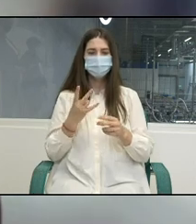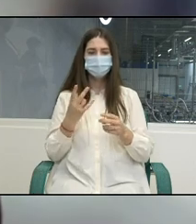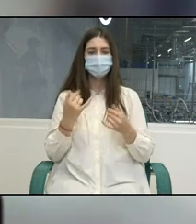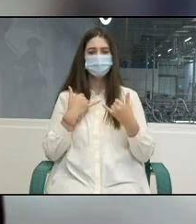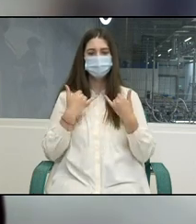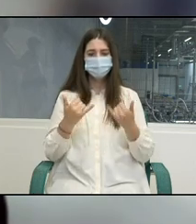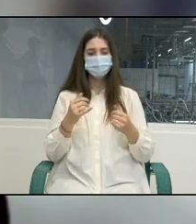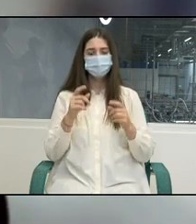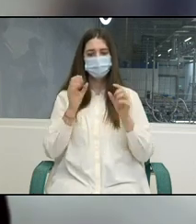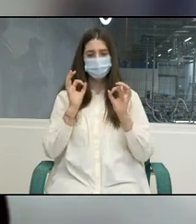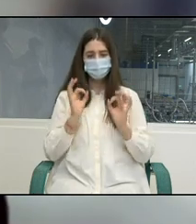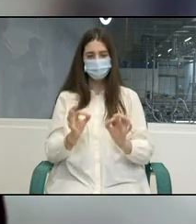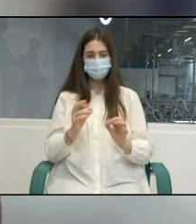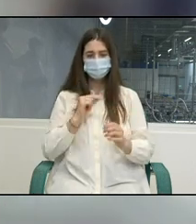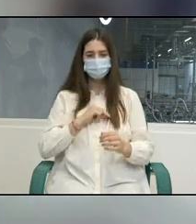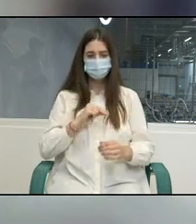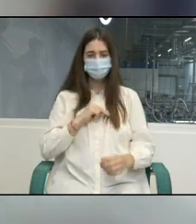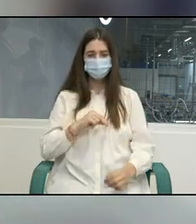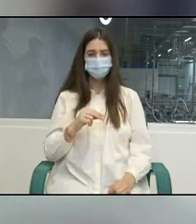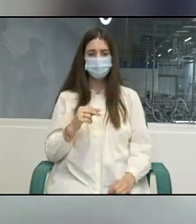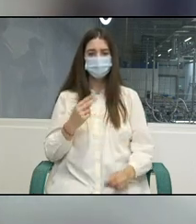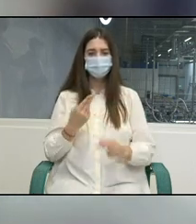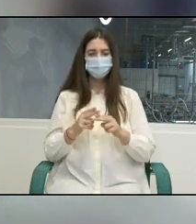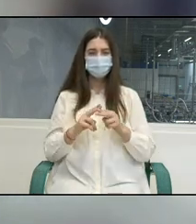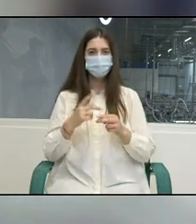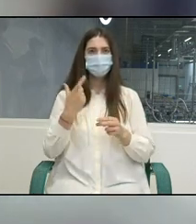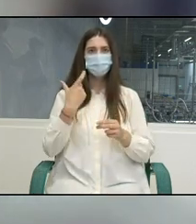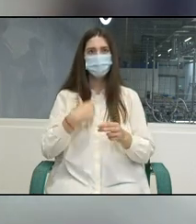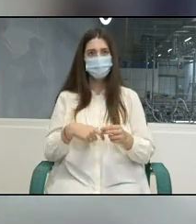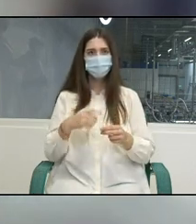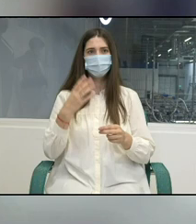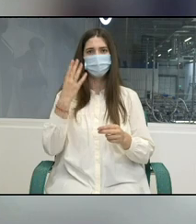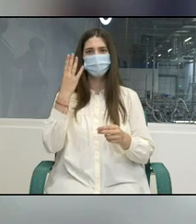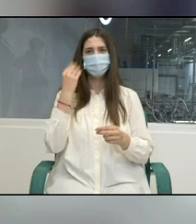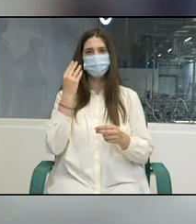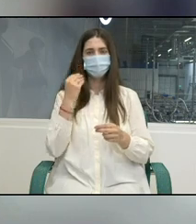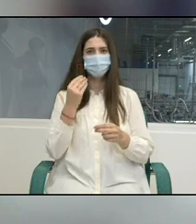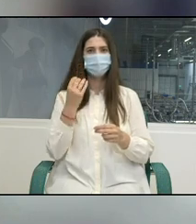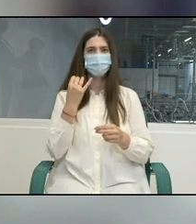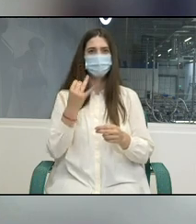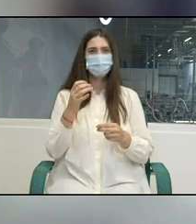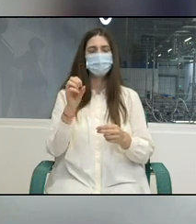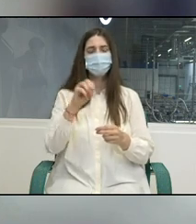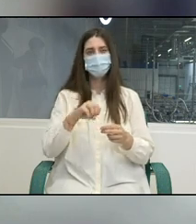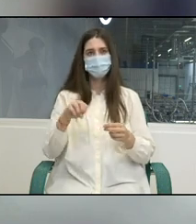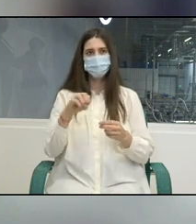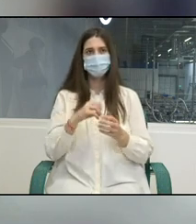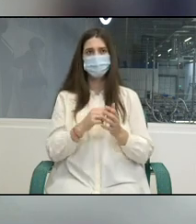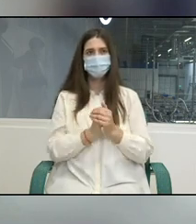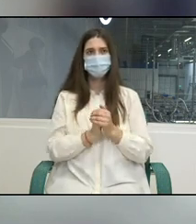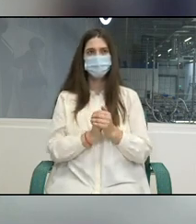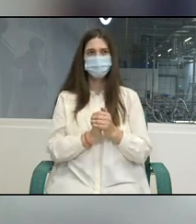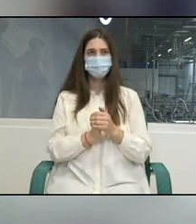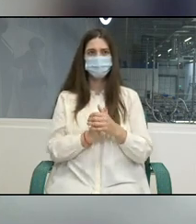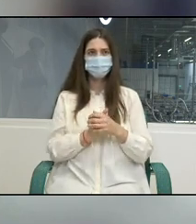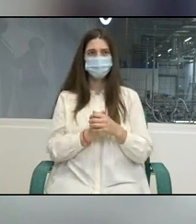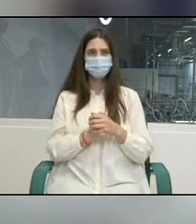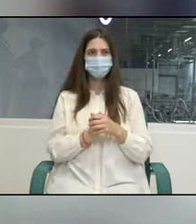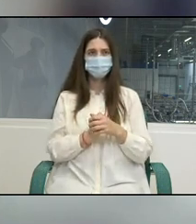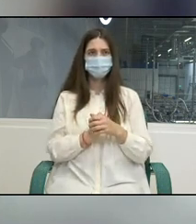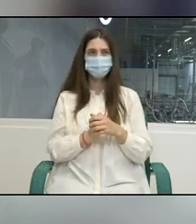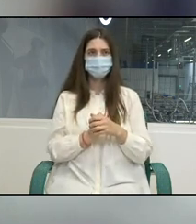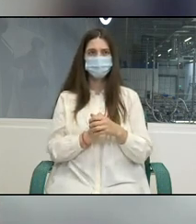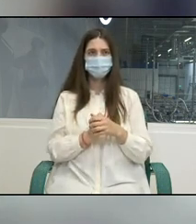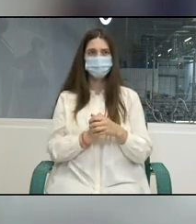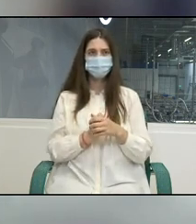o prioritate atât națională, precum și personală. pentru Republica Moldova, după cum s-a văzut și în consultările naționale ale ONU recente cu privire la